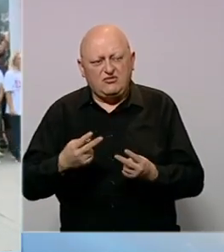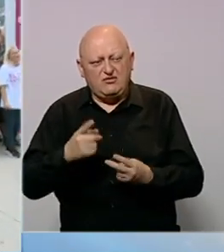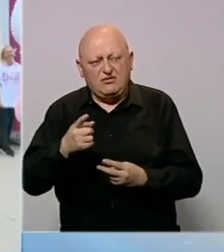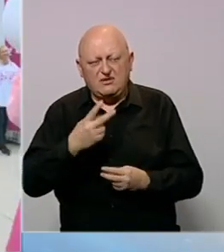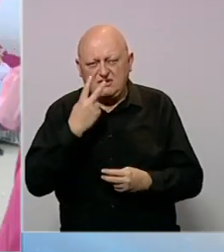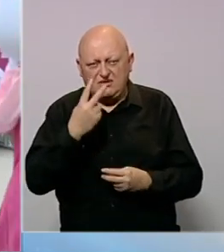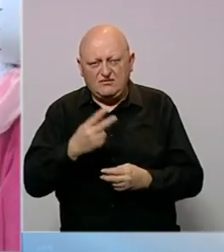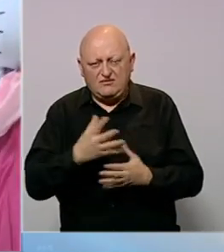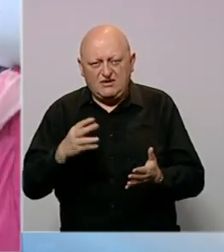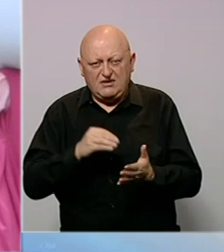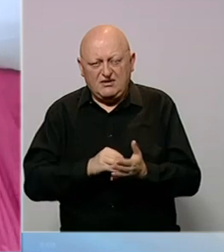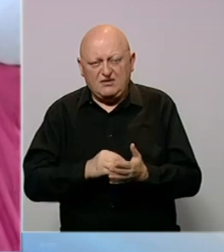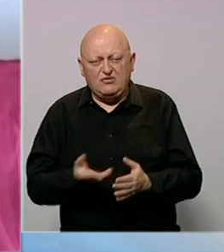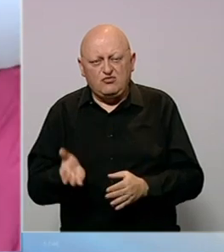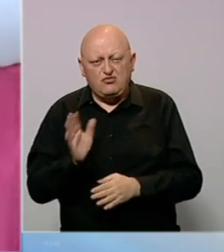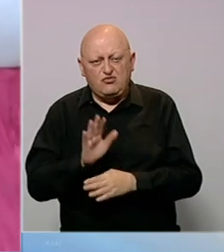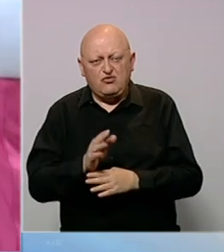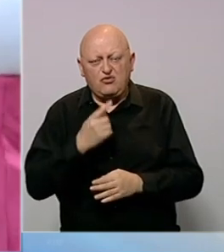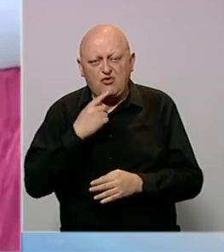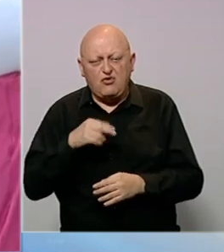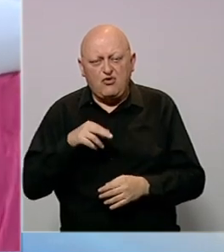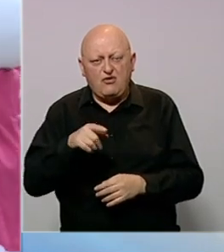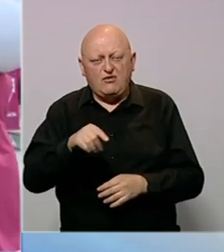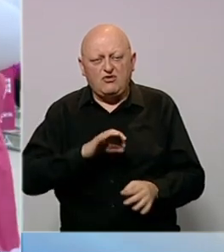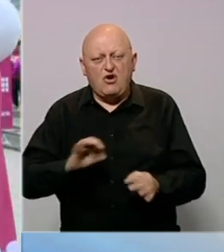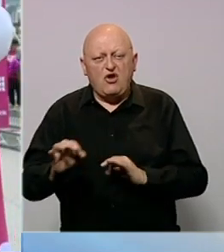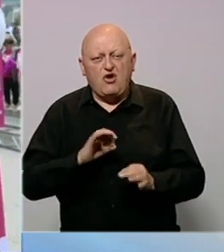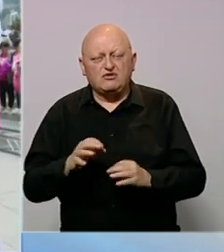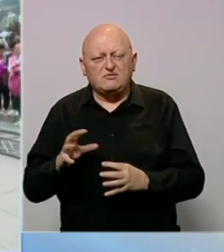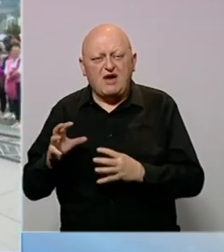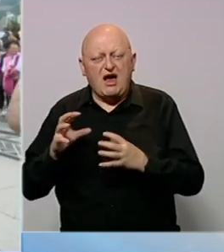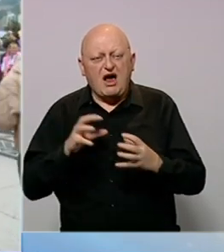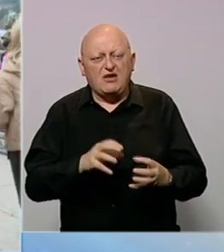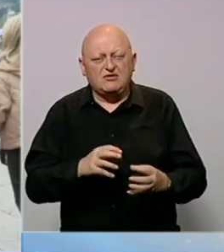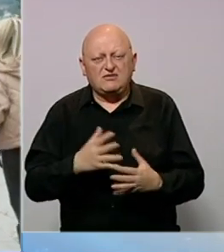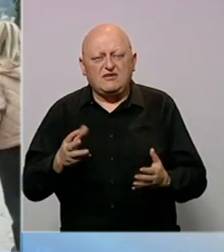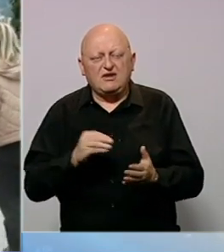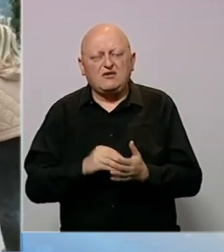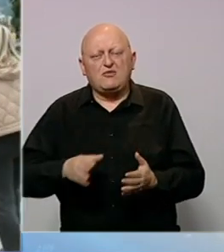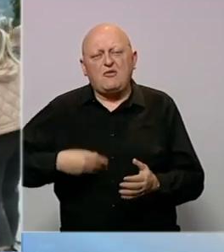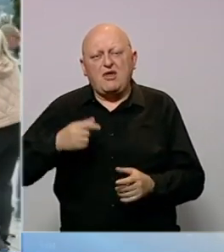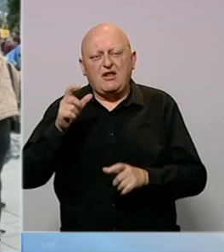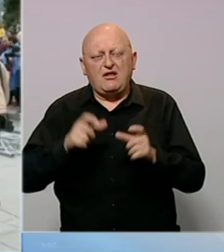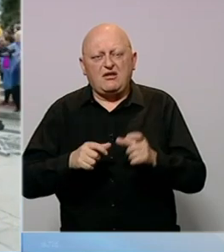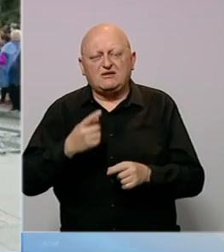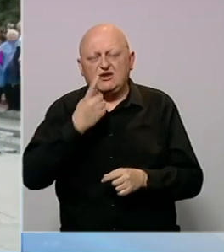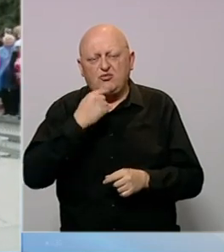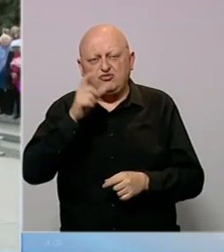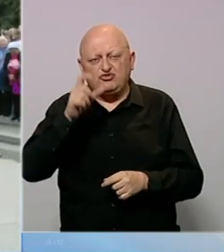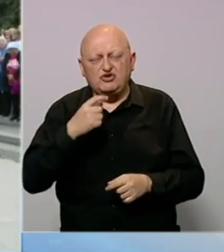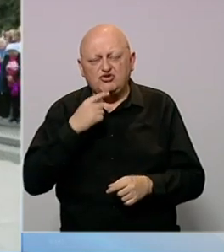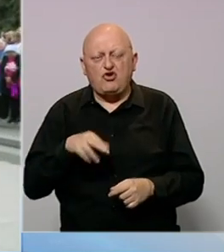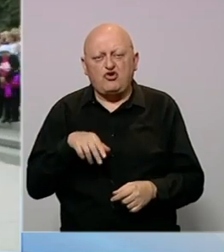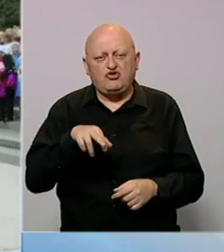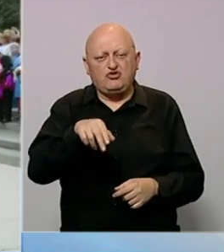da smo vidjeli veliki broj učesnika koji su dolazili ovdje organizovano, autobusima, veliki broj mladih ljudi, ali i muškaraca koji su